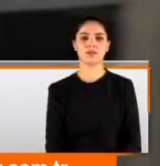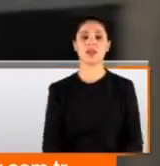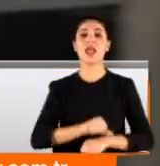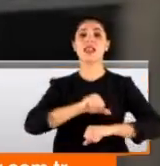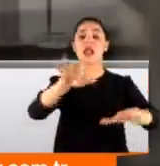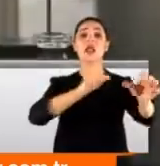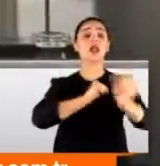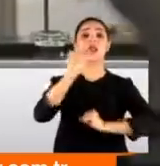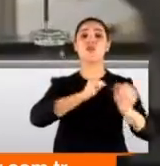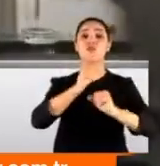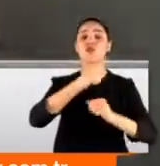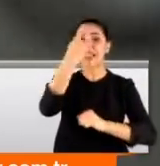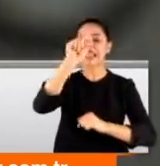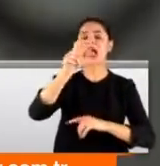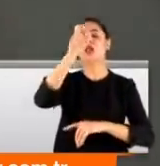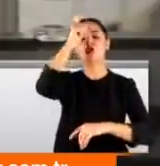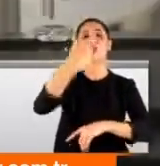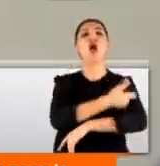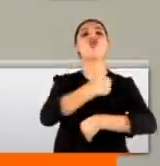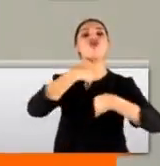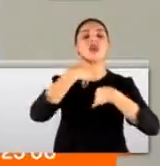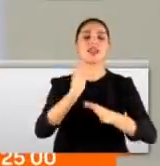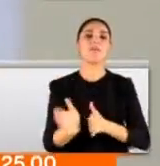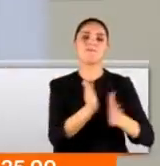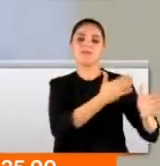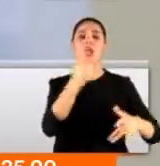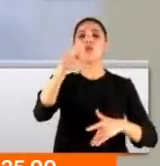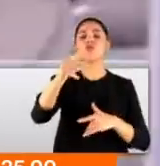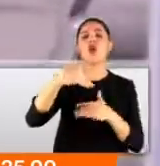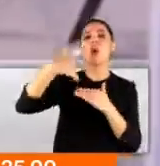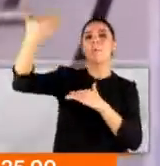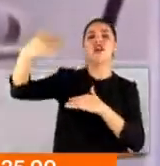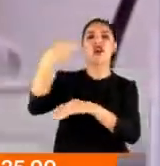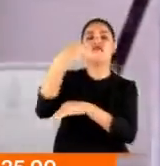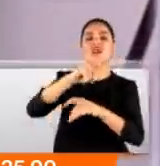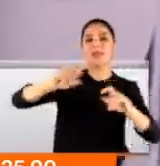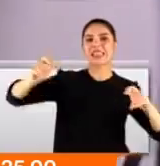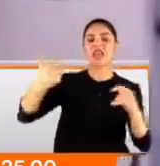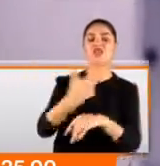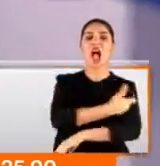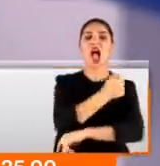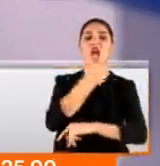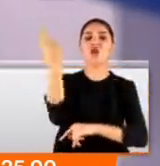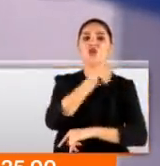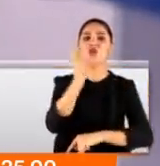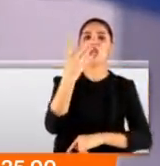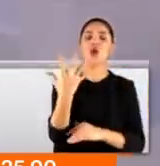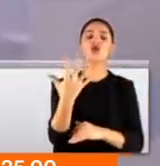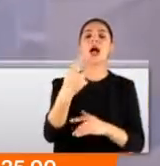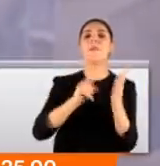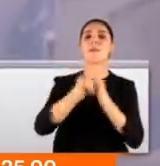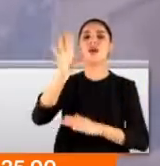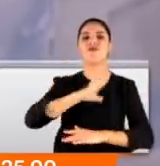Salgınla mücadelede sadece milli aşı yok planlamada. Pfizer ve BioNTech'in geliştirdiği aşıların başarı oranı %95 olarak